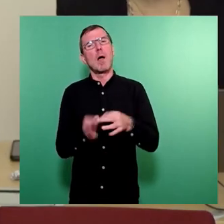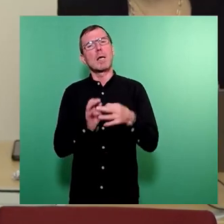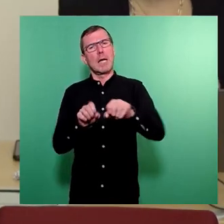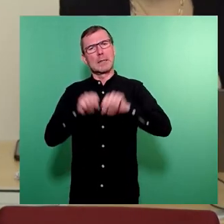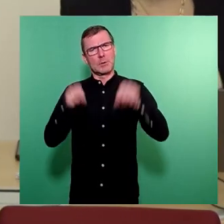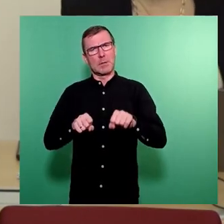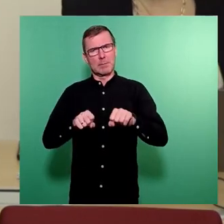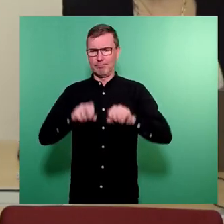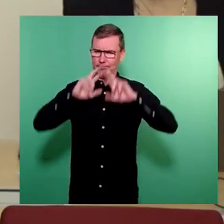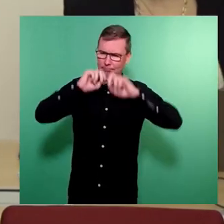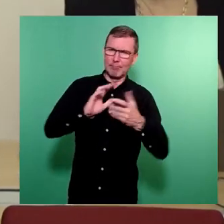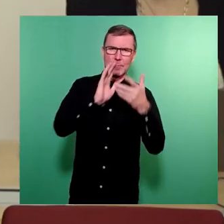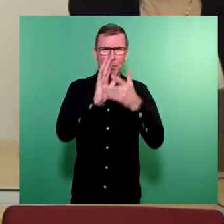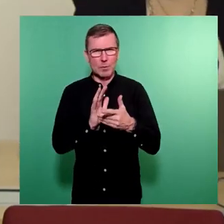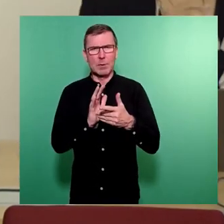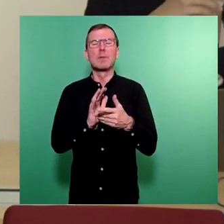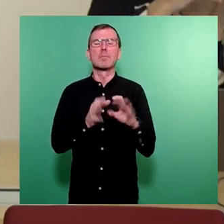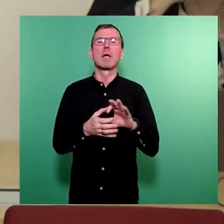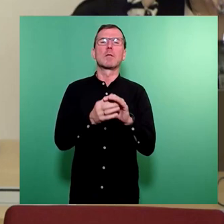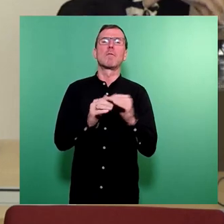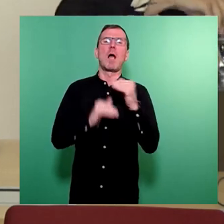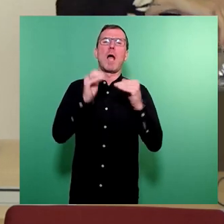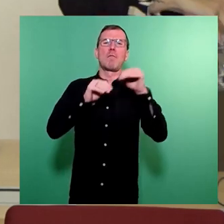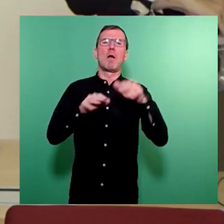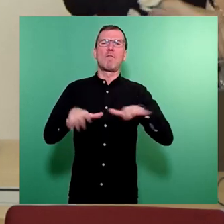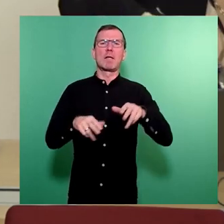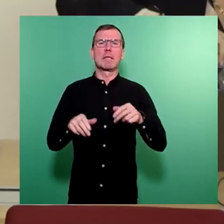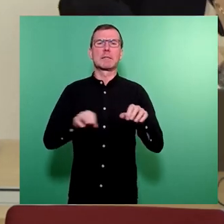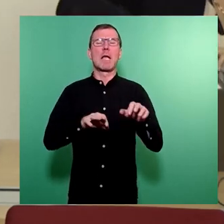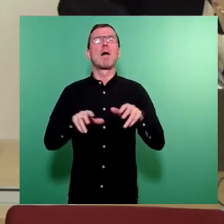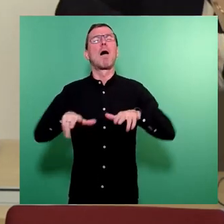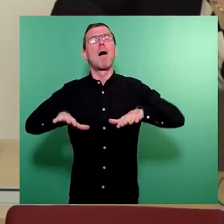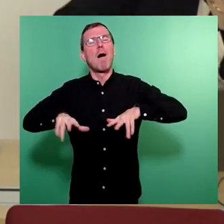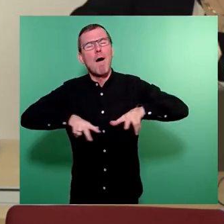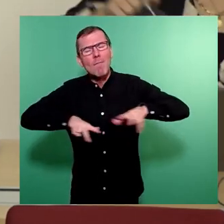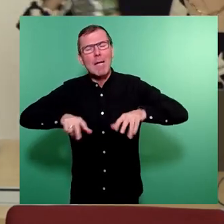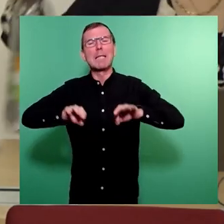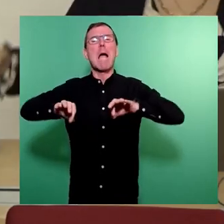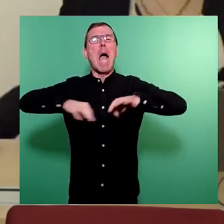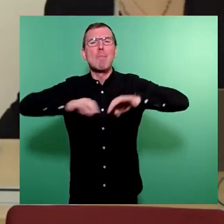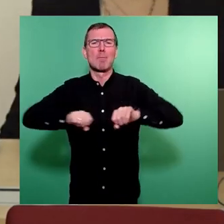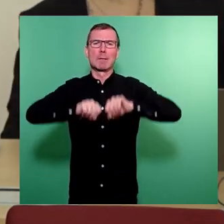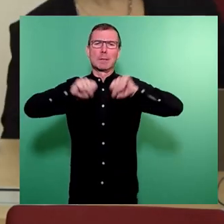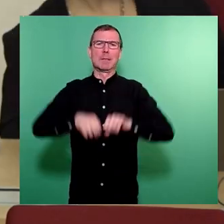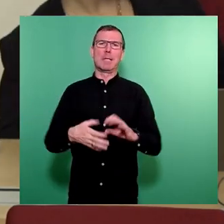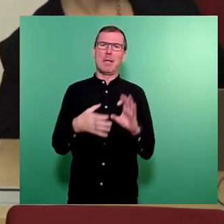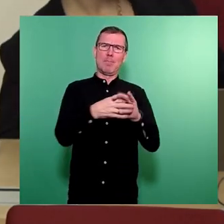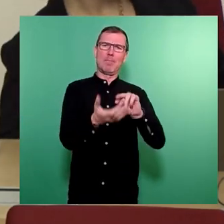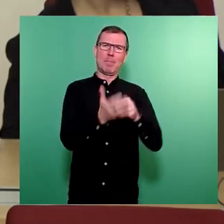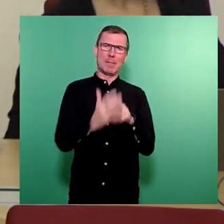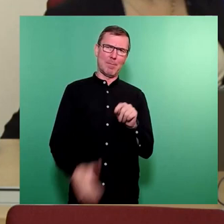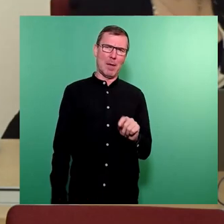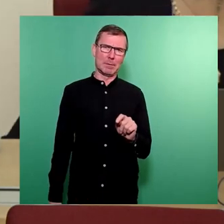ist im Zusammenhang mit dem Aufbau des ganzheitlichen Verkehrsmanagementsystems vorgesehen. Dazu haben Sie ja hier